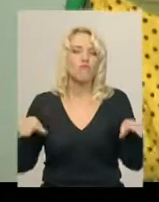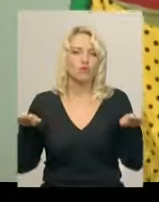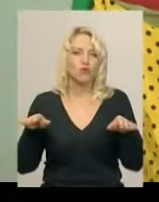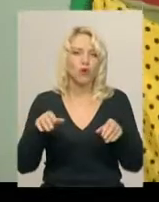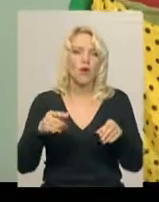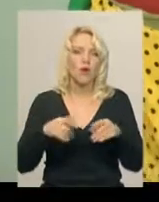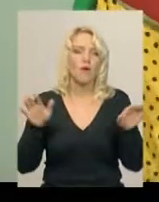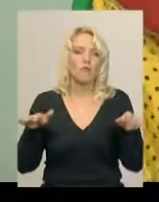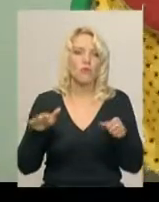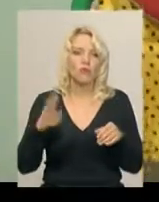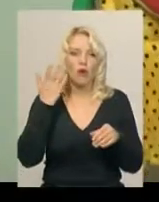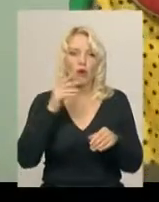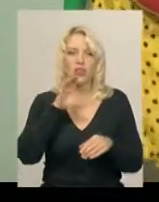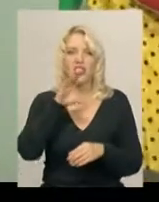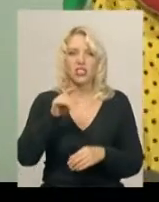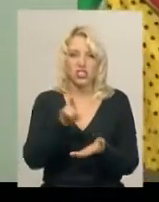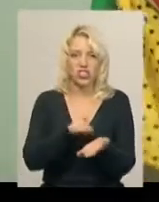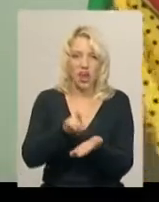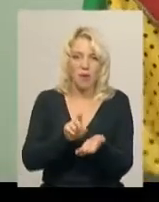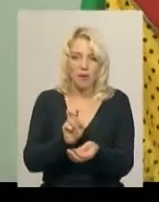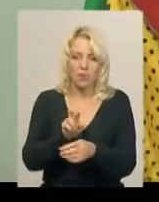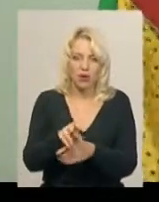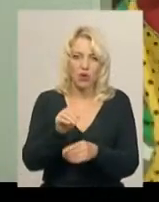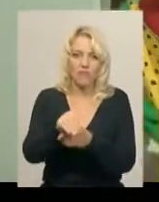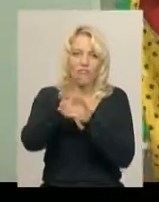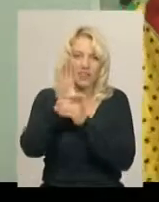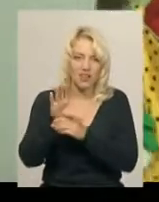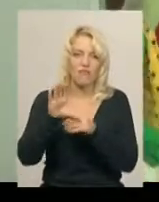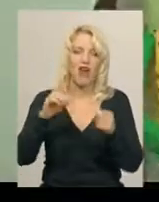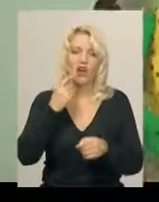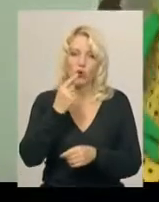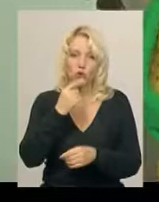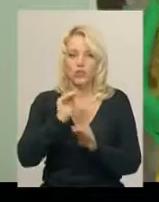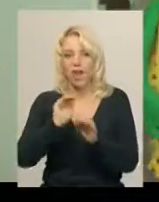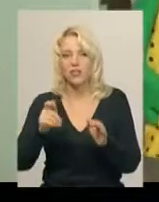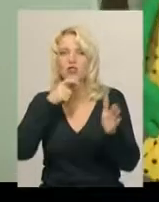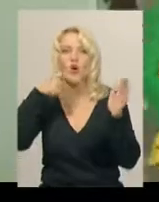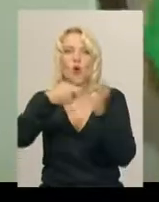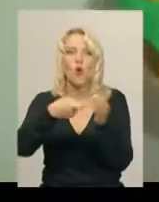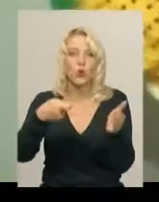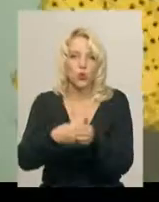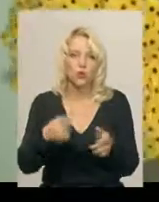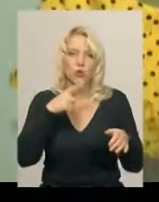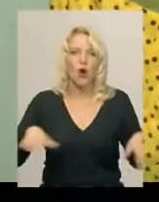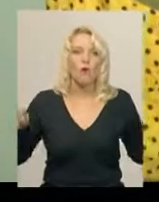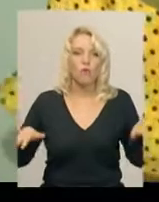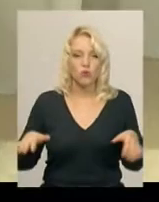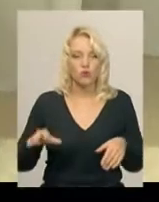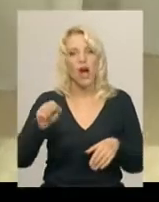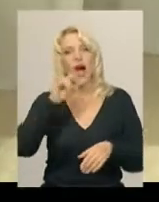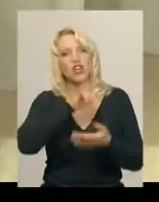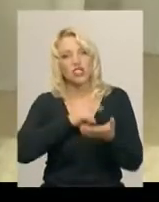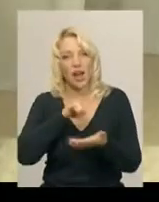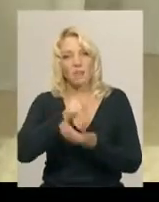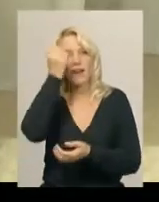підходить, відкриває ротика, то дітки її годують мушками. Ось. А вона дякує. У